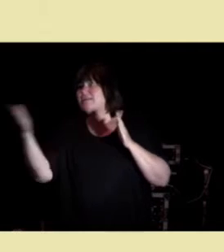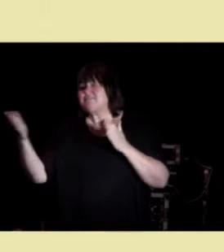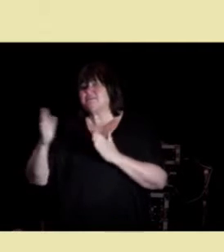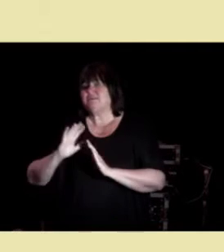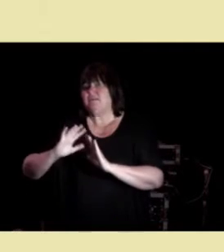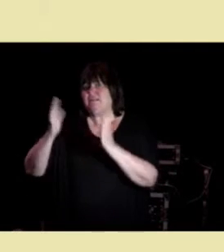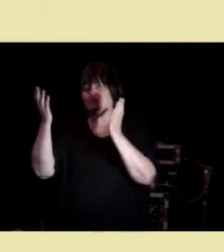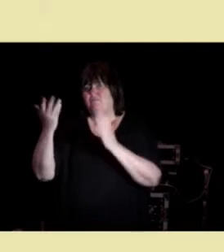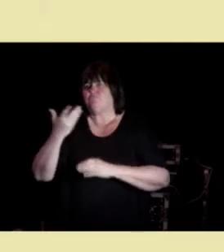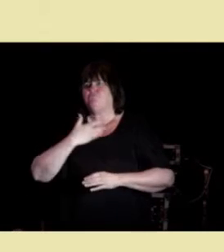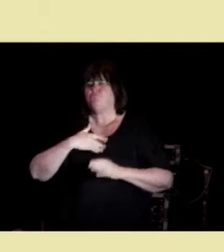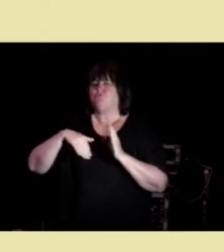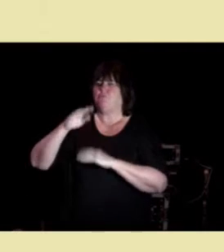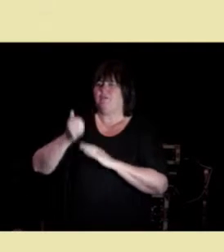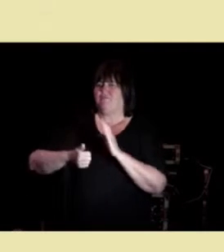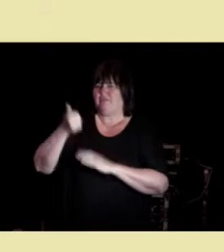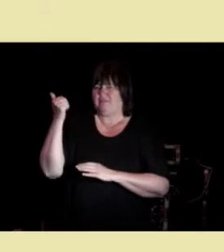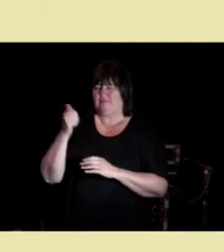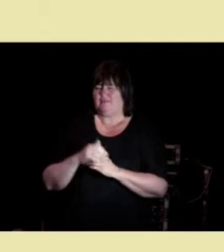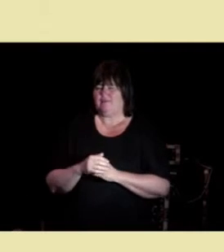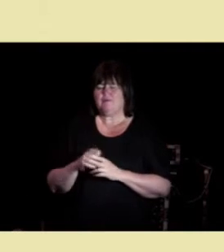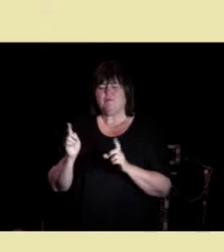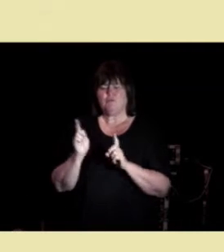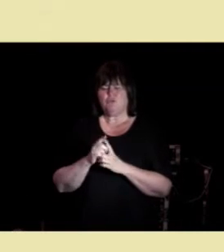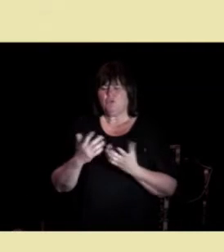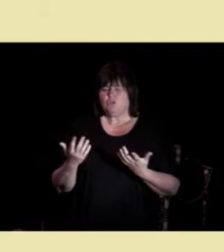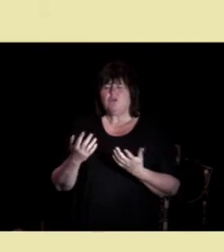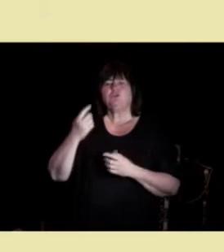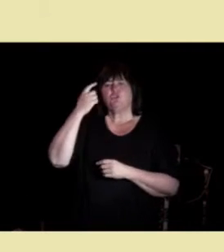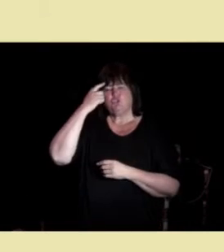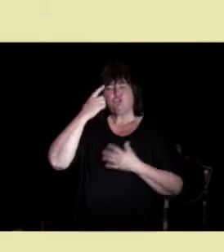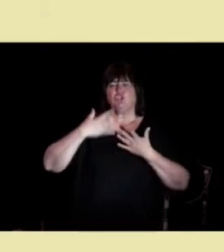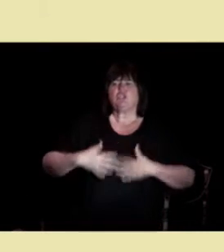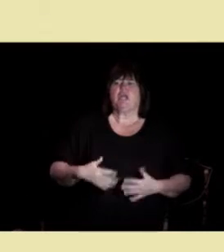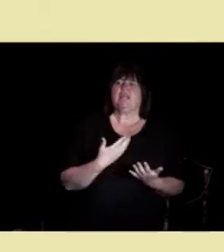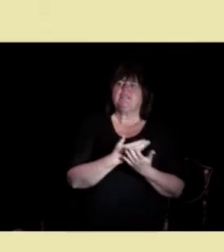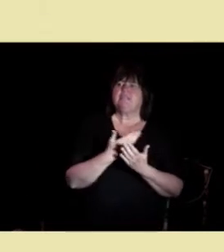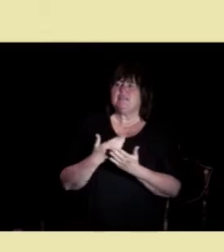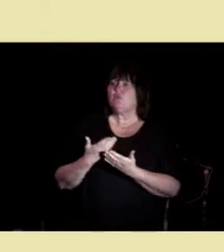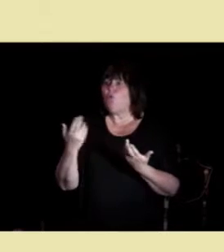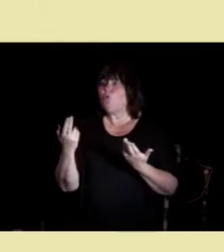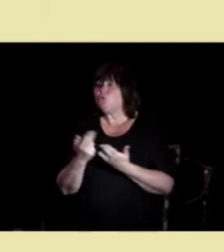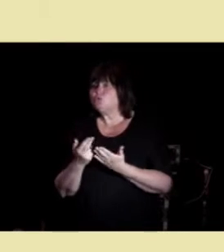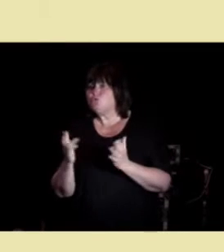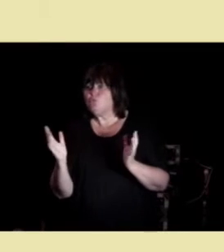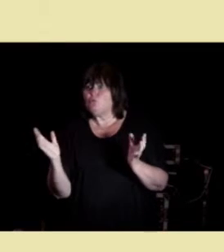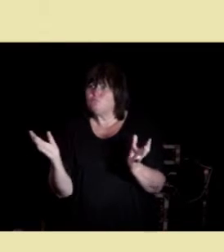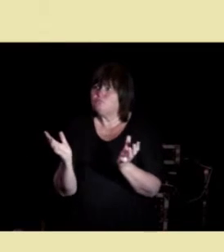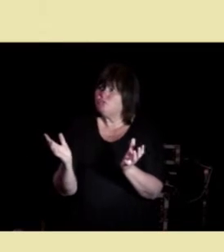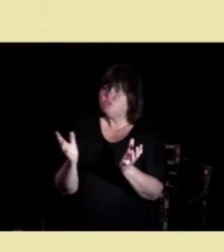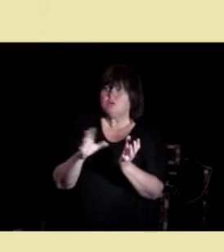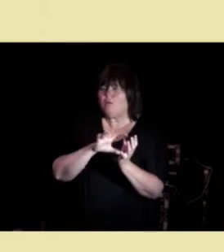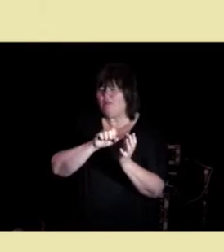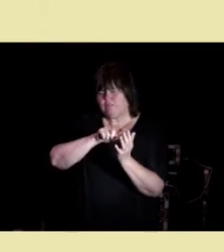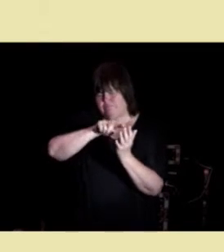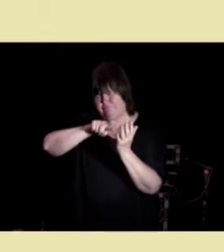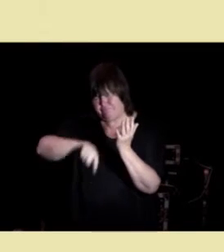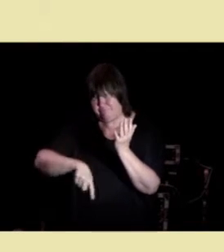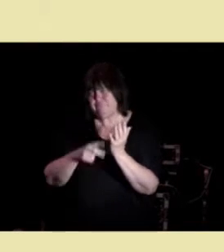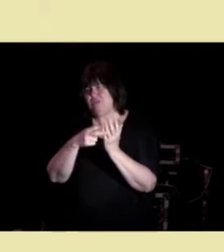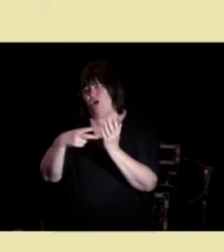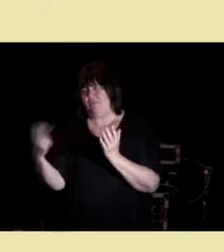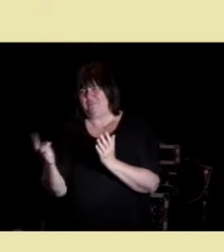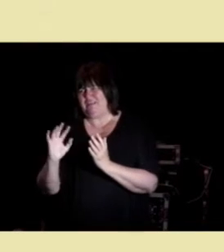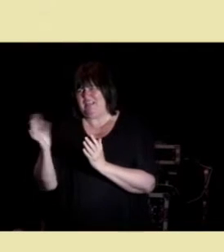viktigere. Det betyr at de psykiske helsetjenestene også må bry seg om alt det andre i livet,